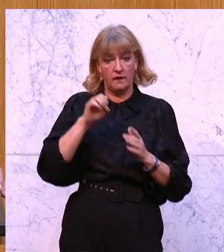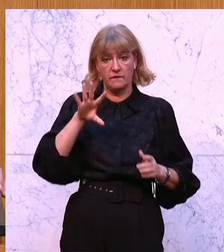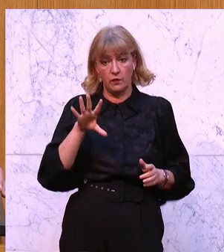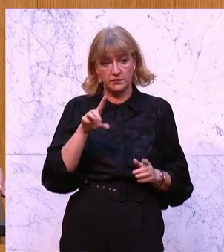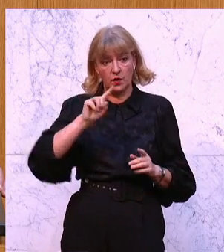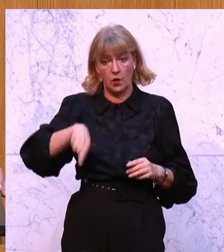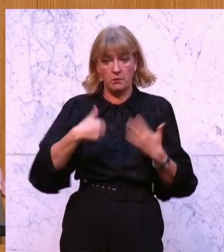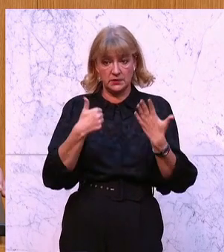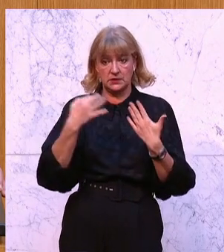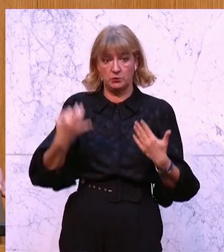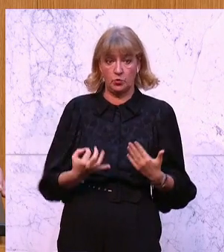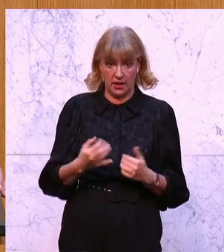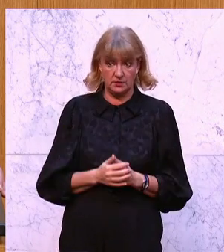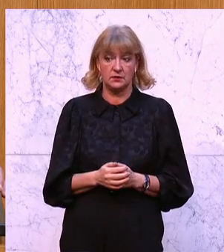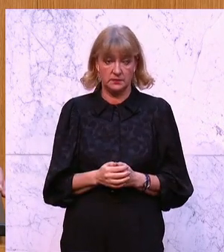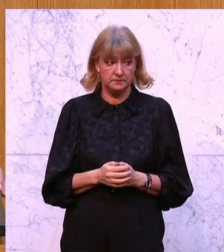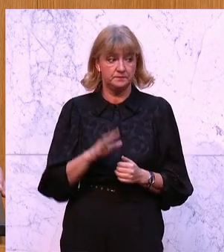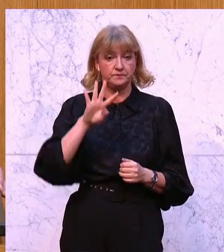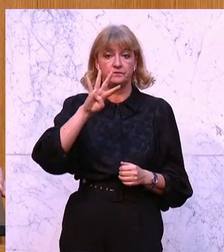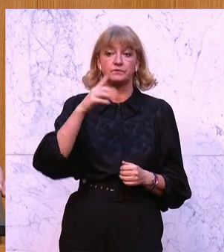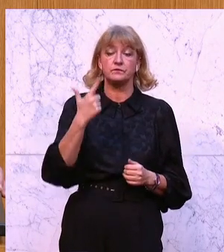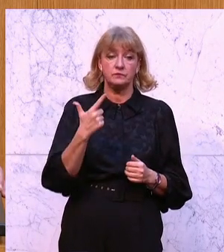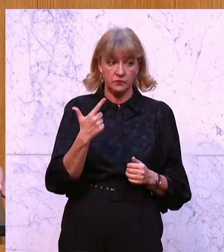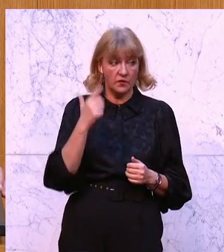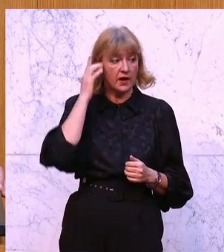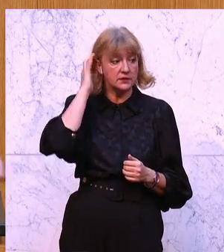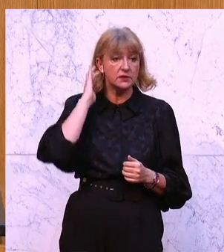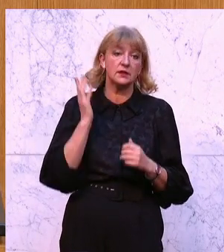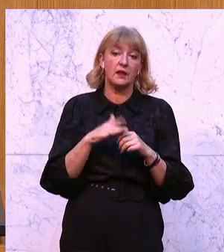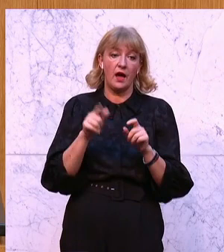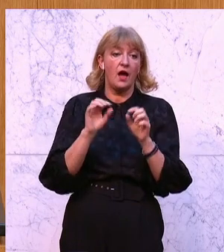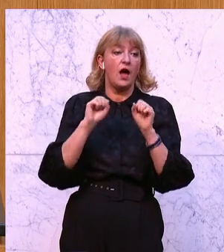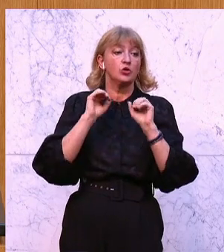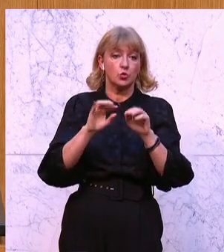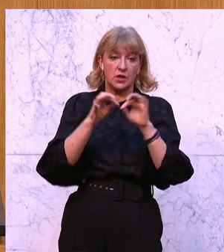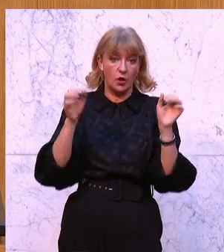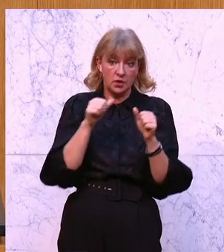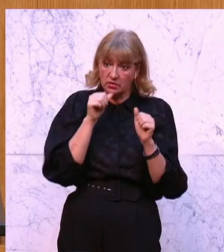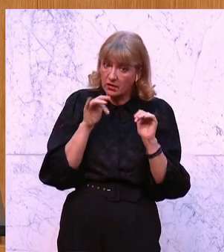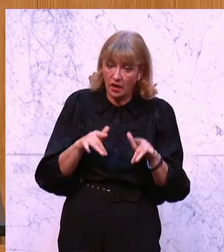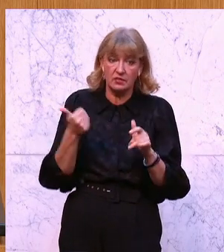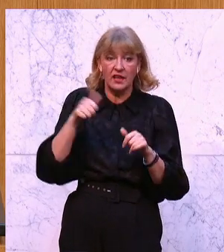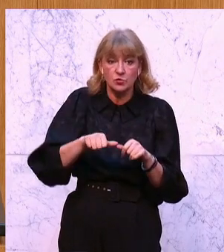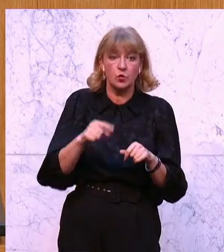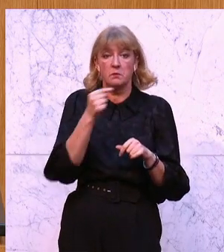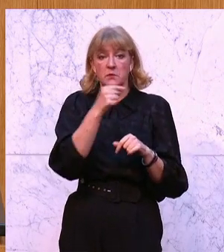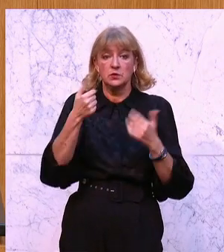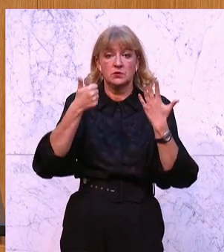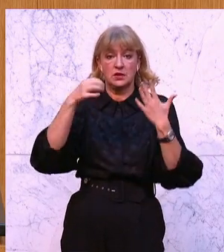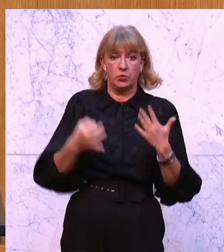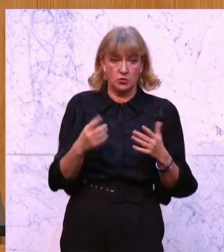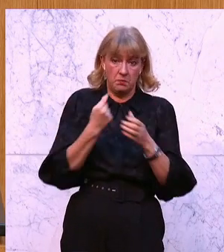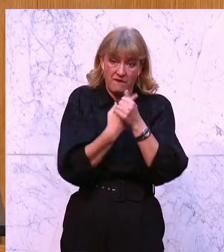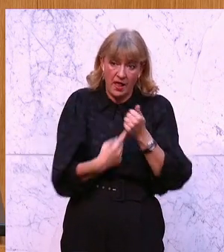,6 Prozent. 24 greift an die Schutzklausel nicht mehr, kommen noch einmal 6 Prozent dazu. Das ist ein